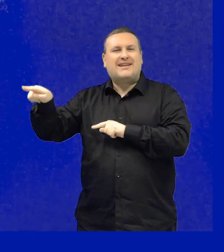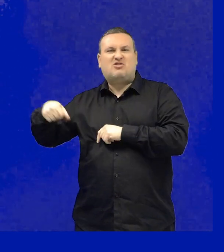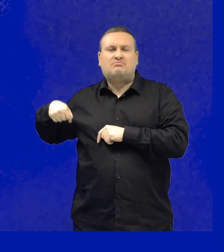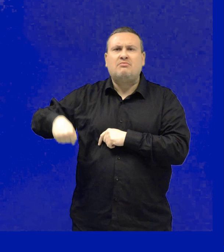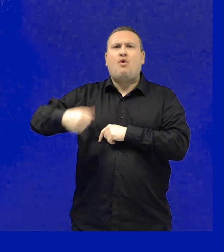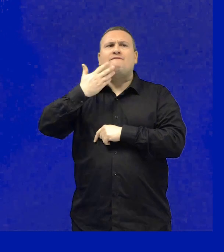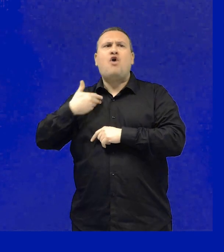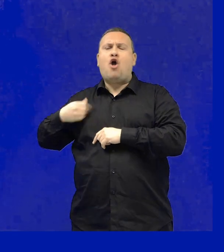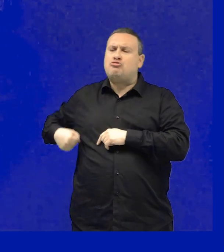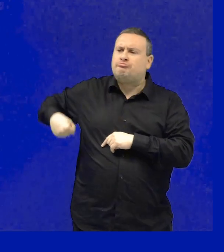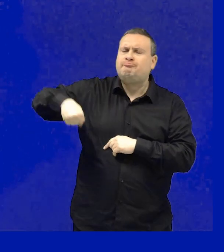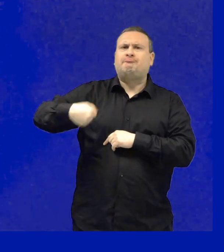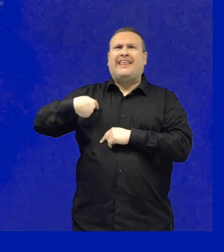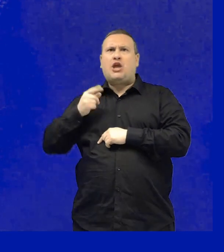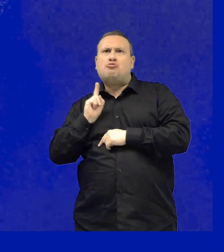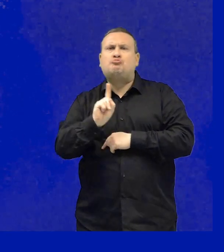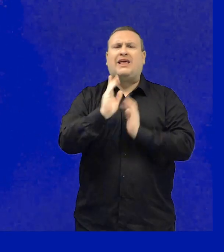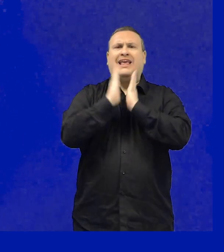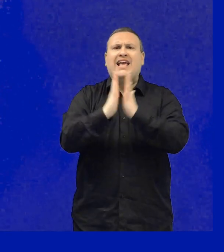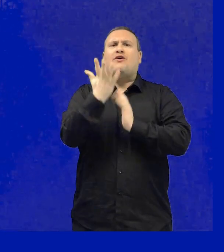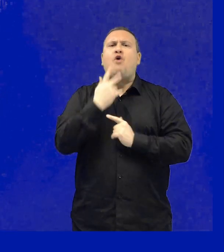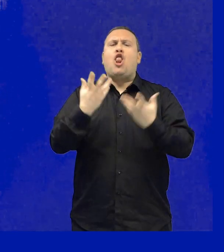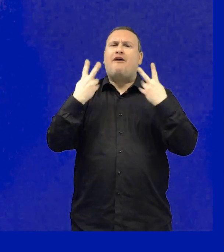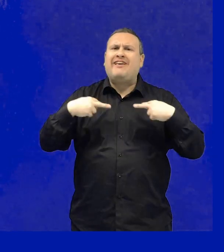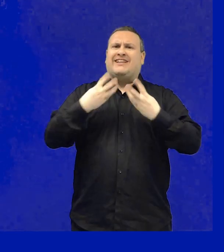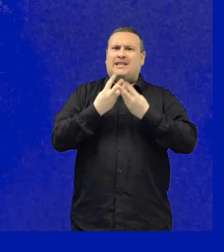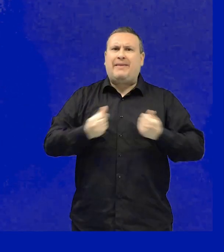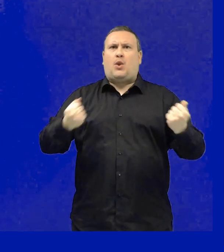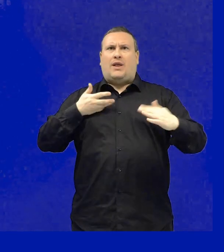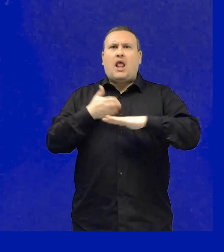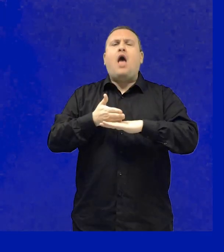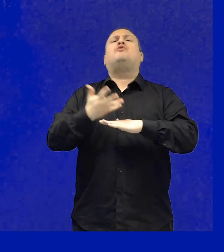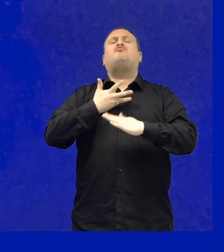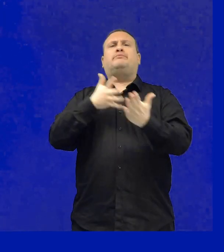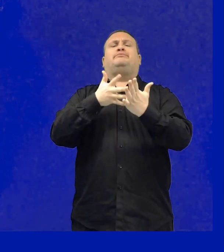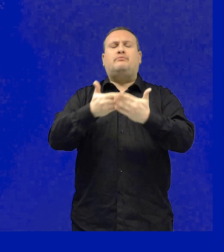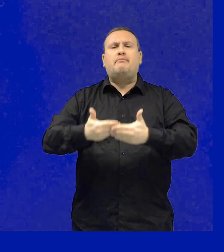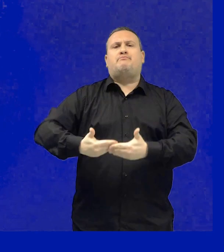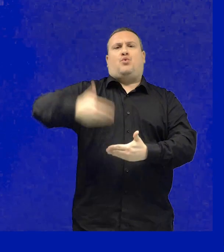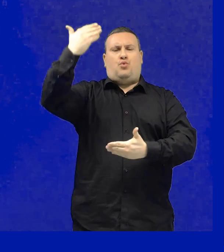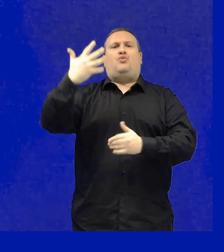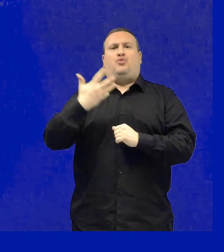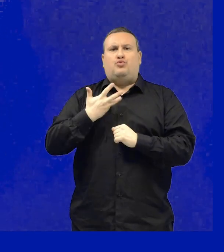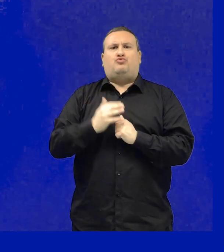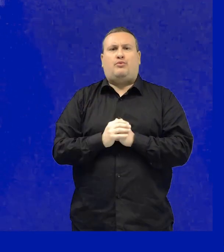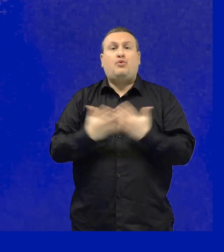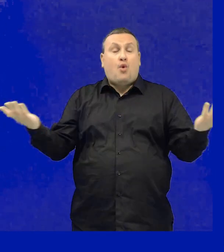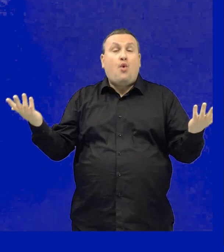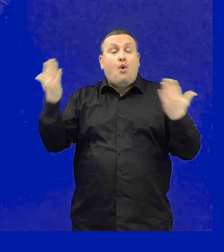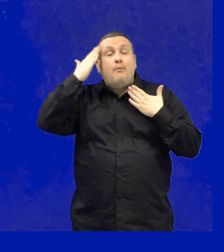le persone cominciano a venire e vogliono vivere la loro spiritualità nella chiesa, c'è una barriera purtroppo.